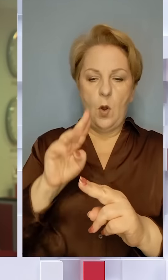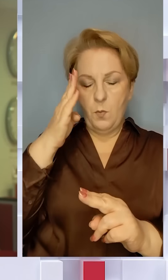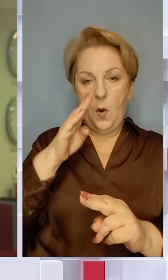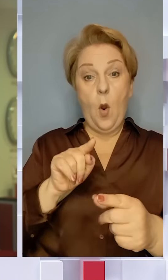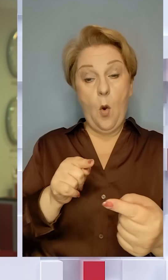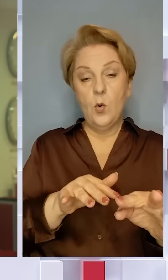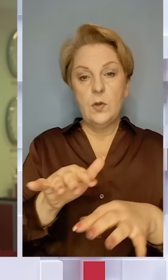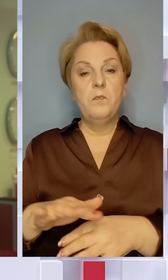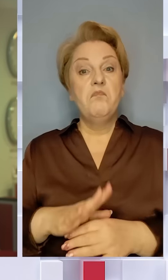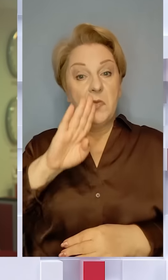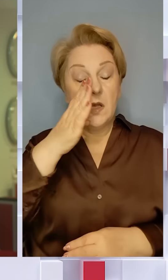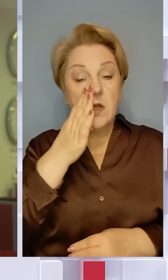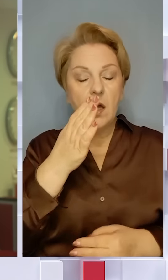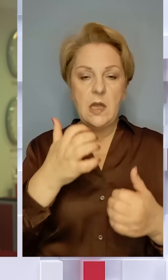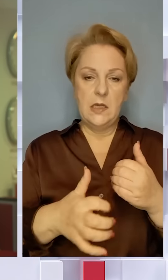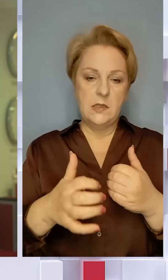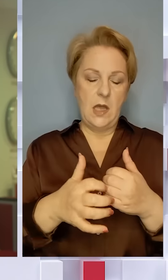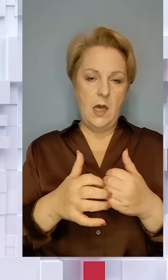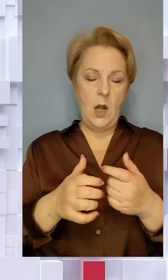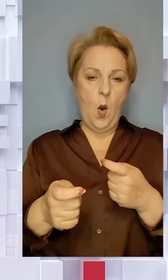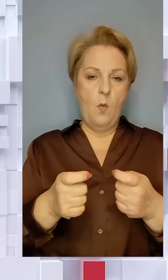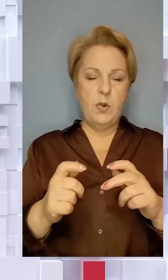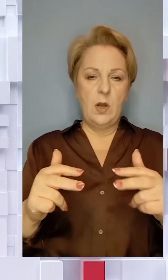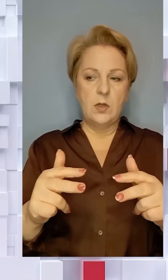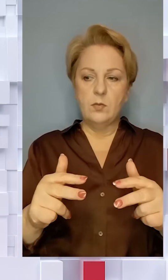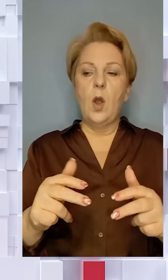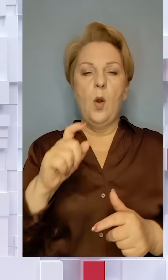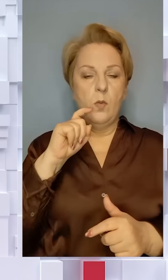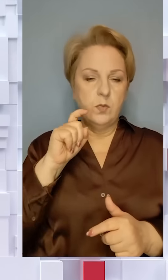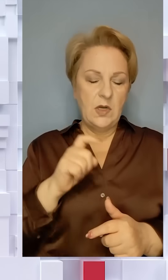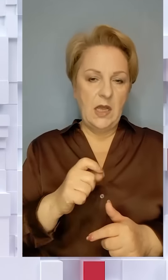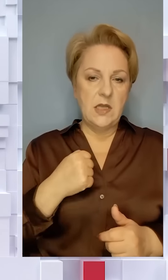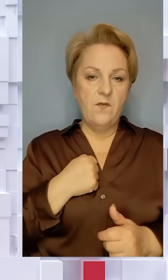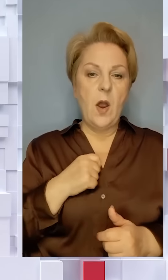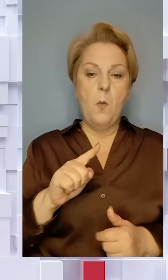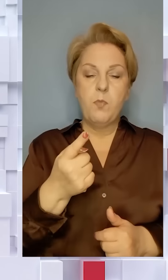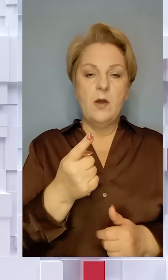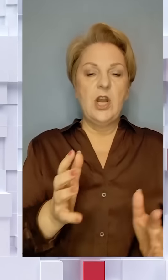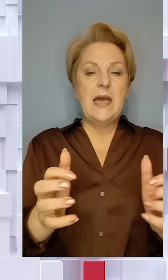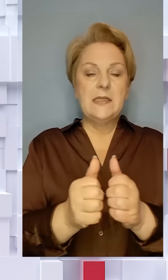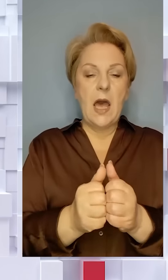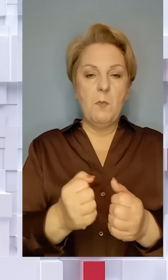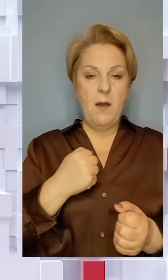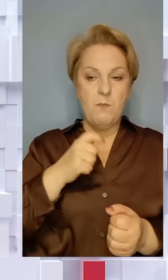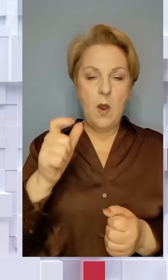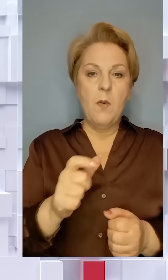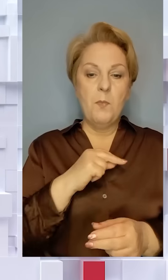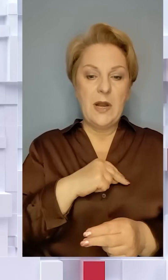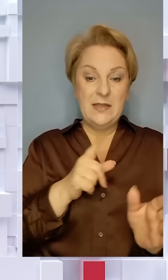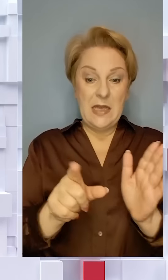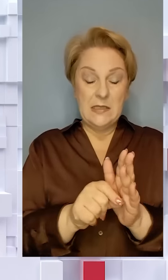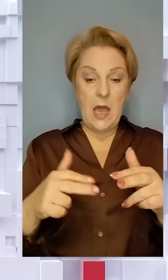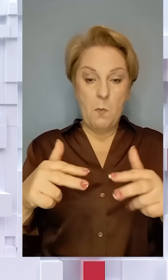Зрадник серед операторів дронів в українському війську. Служба безпеки вперше затримала бійця, який працював із безпілотниками та ще й